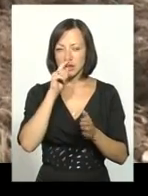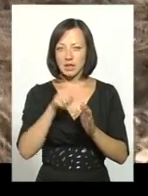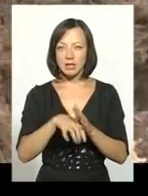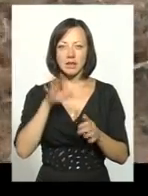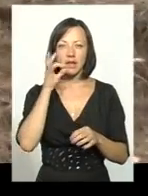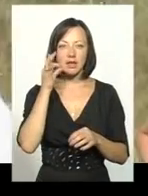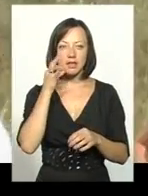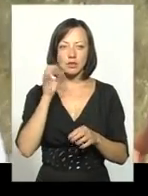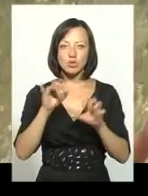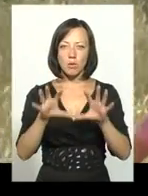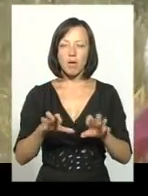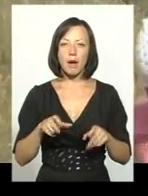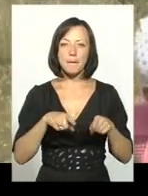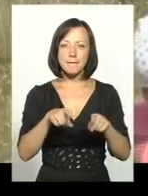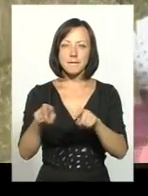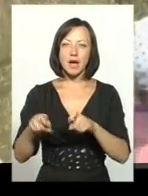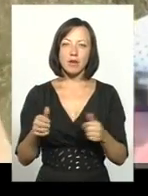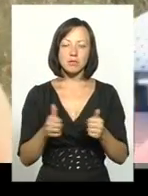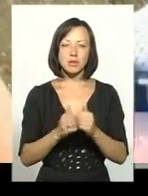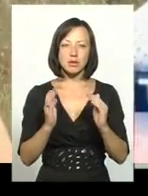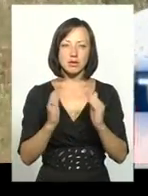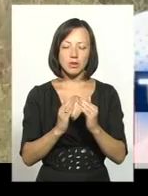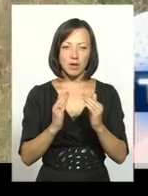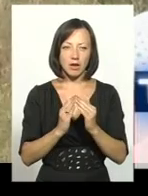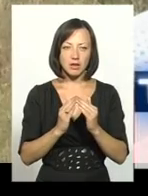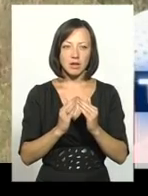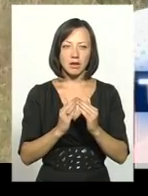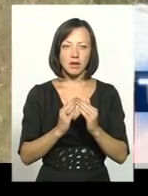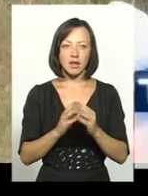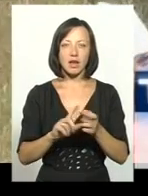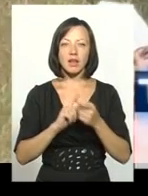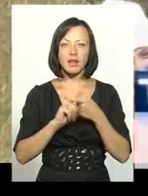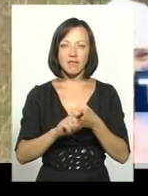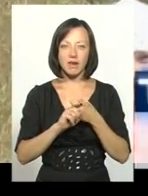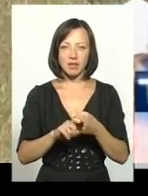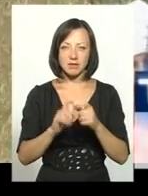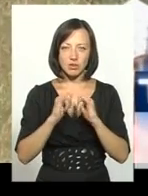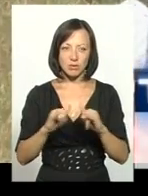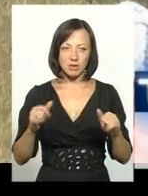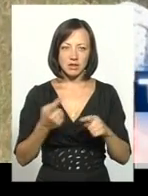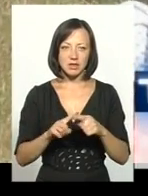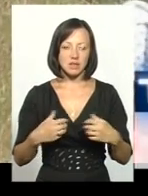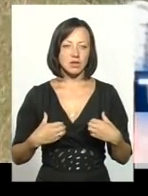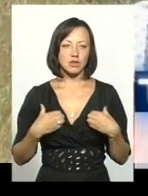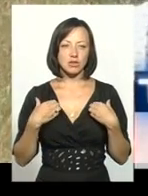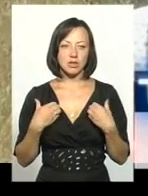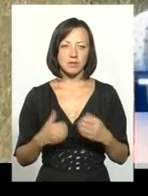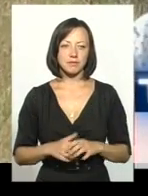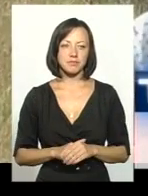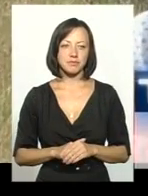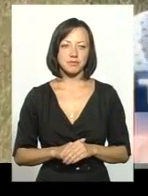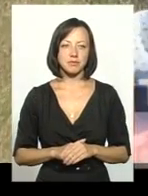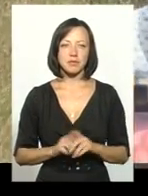здичавілі собаки. Бігають по підхати, забирають, розносять інфекції. Це страшне, це